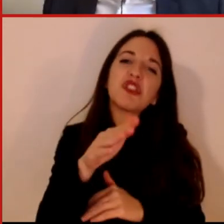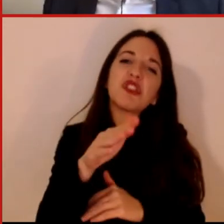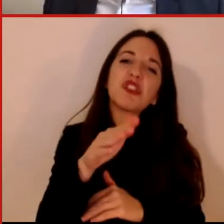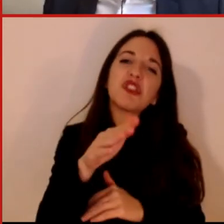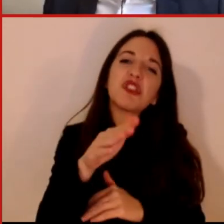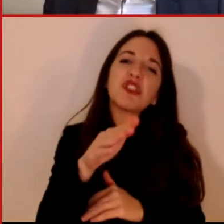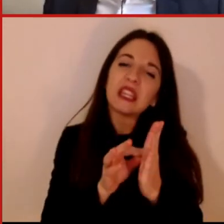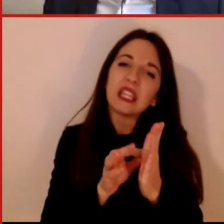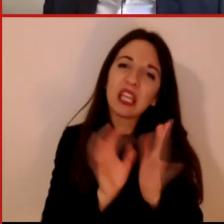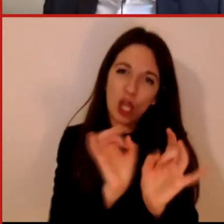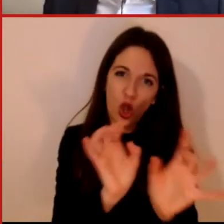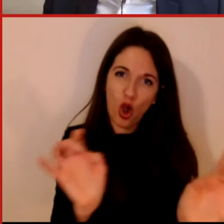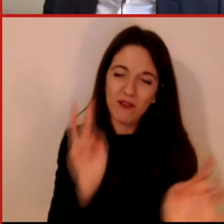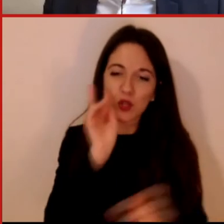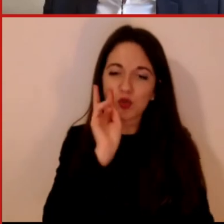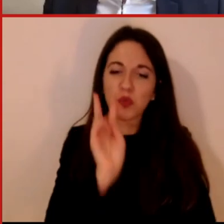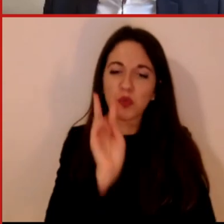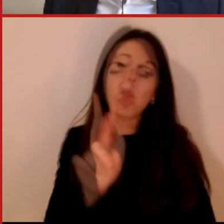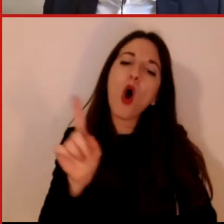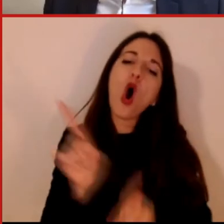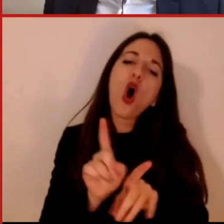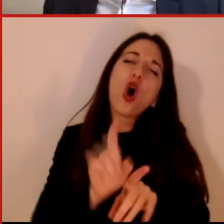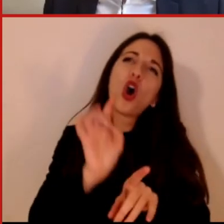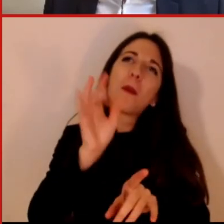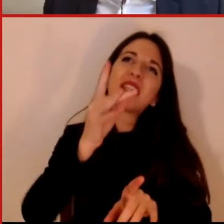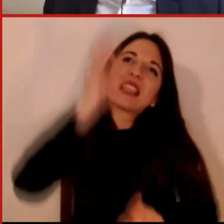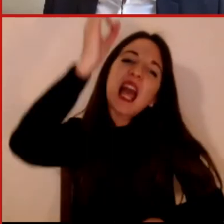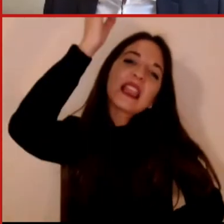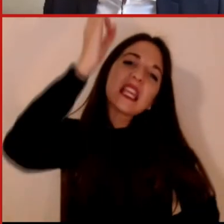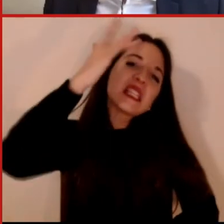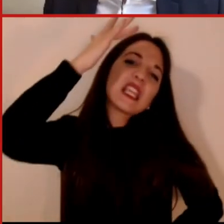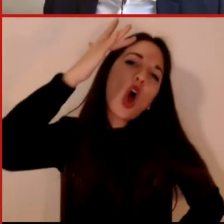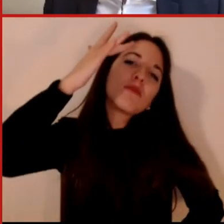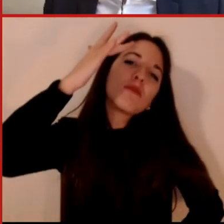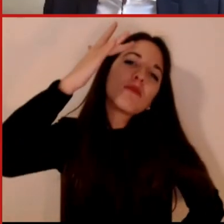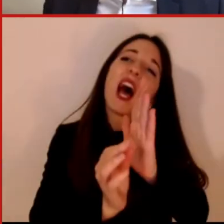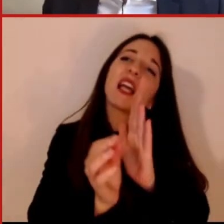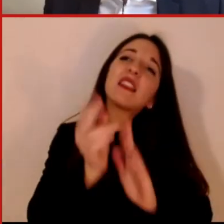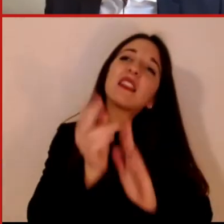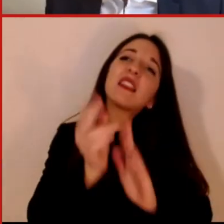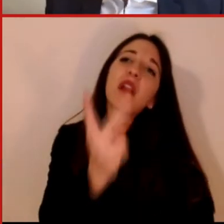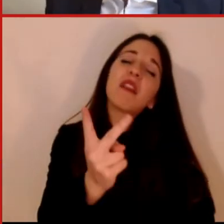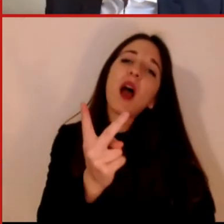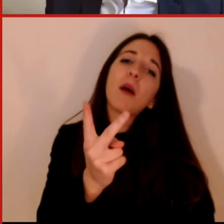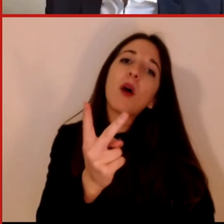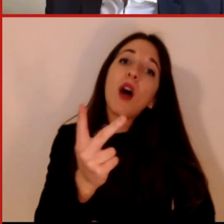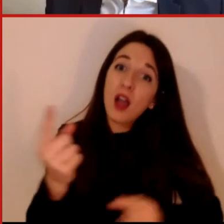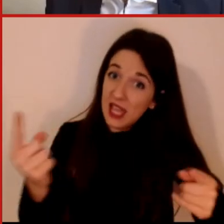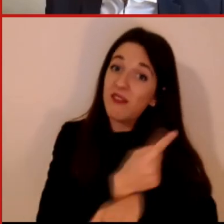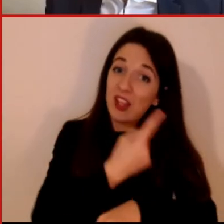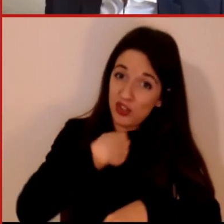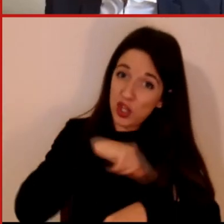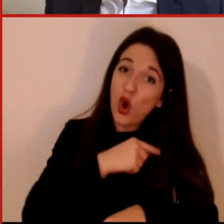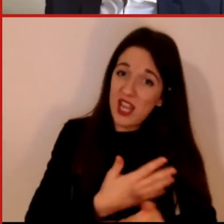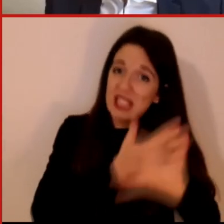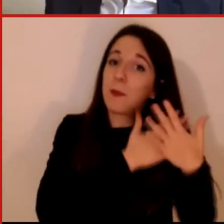ricadono sempre e comunque su di noi. Ecco quindi lezione 2020, un suo magari punto sul